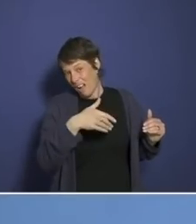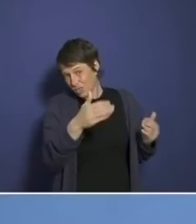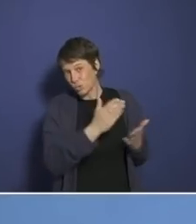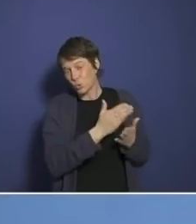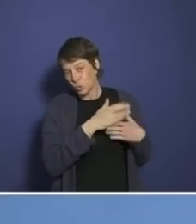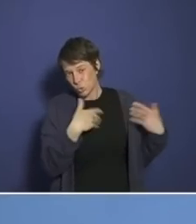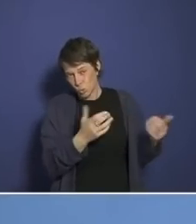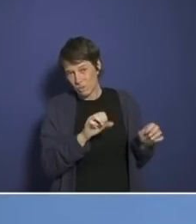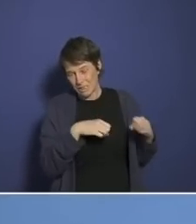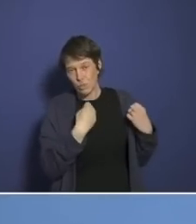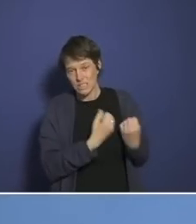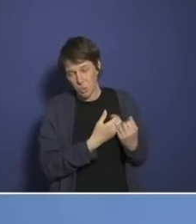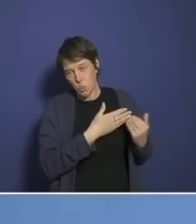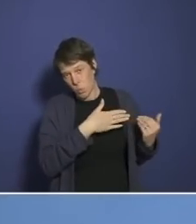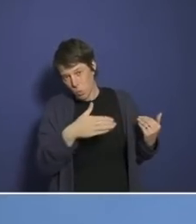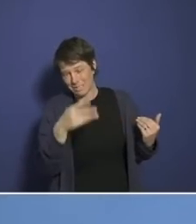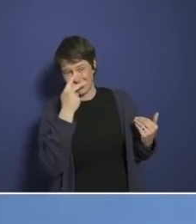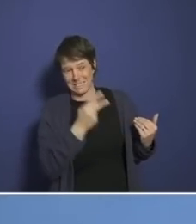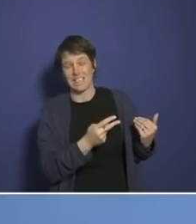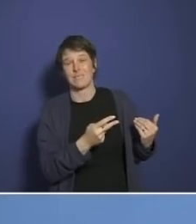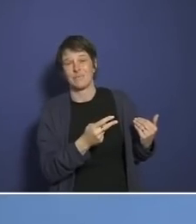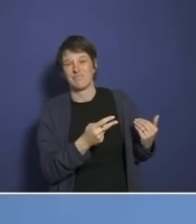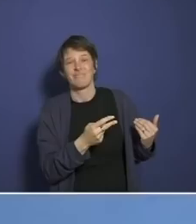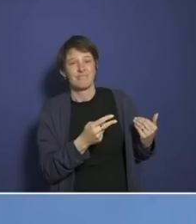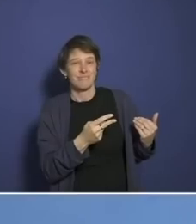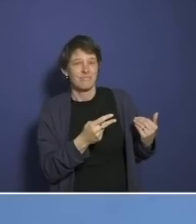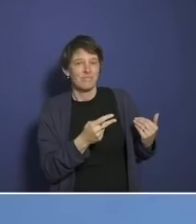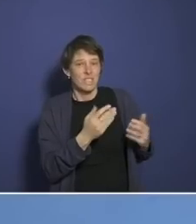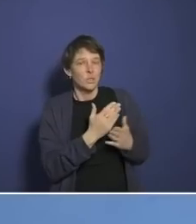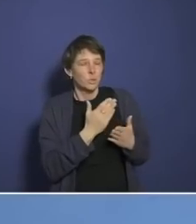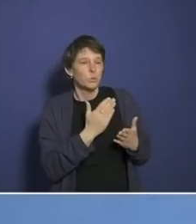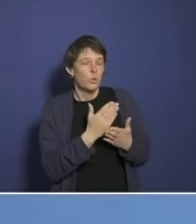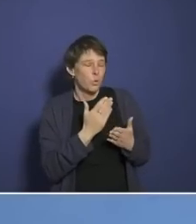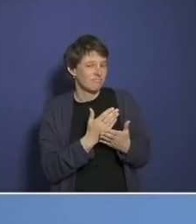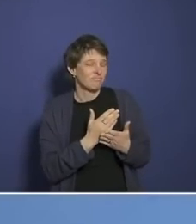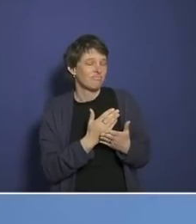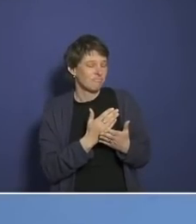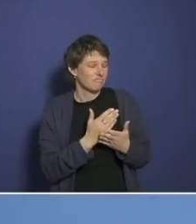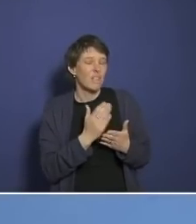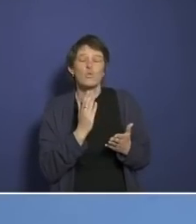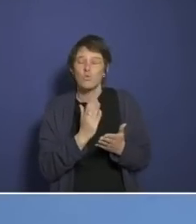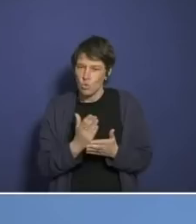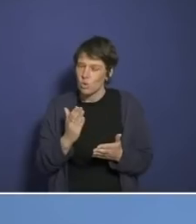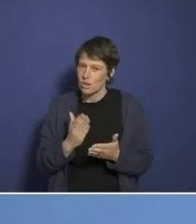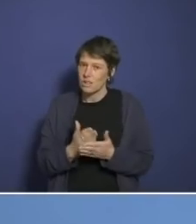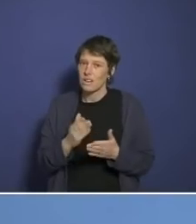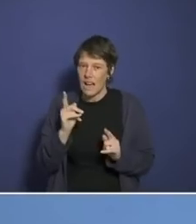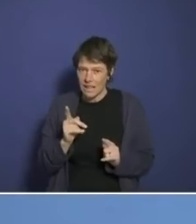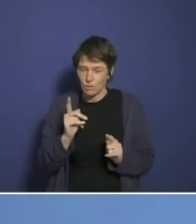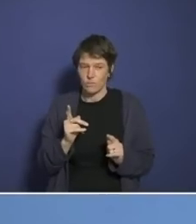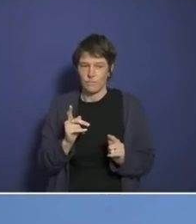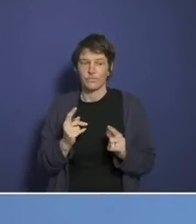ist nicht die Antwort auf die Frage. Die Frage war die Relation. Und die bleibt Herr Lauterbach hier schuldig. Das ist ein Drittel von der